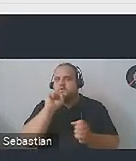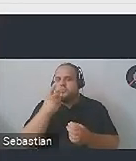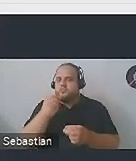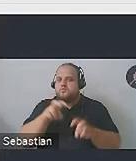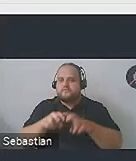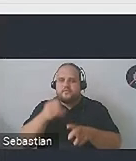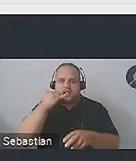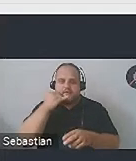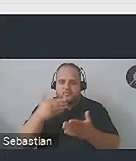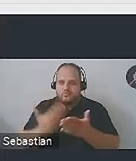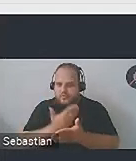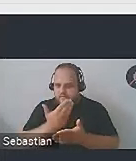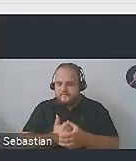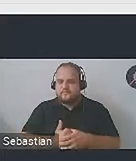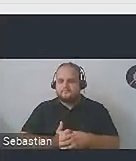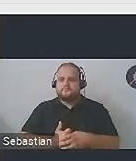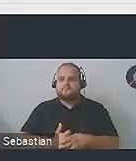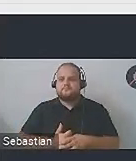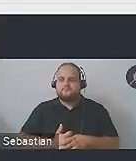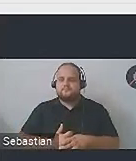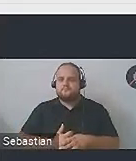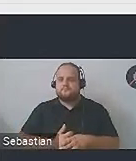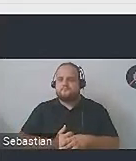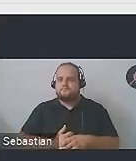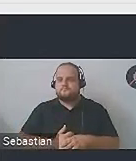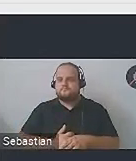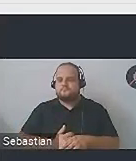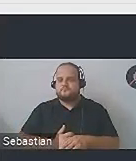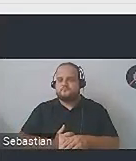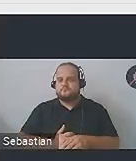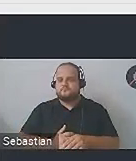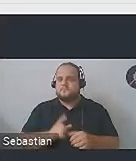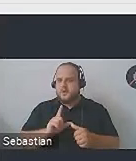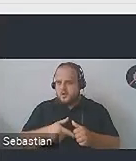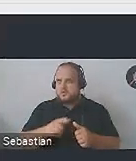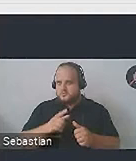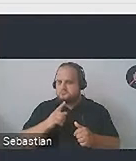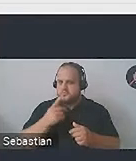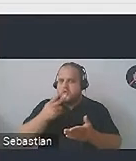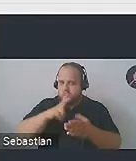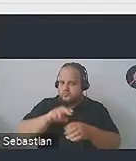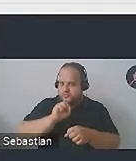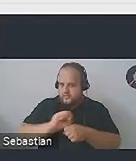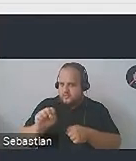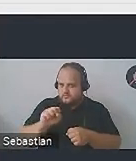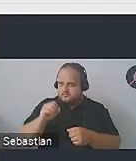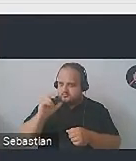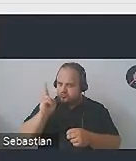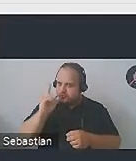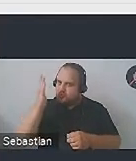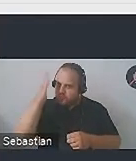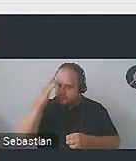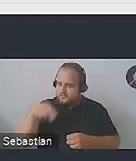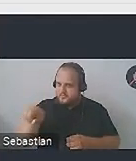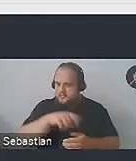smartfona. Chociaż wbrew pozorom sporo seniorów to jest całkiem ogarniętych technologicznie. Zdziwilibyście się Państwo czasami.